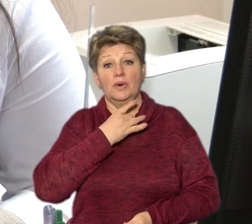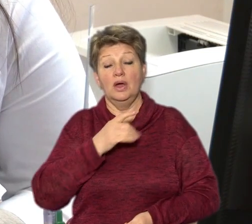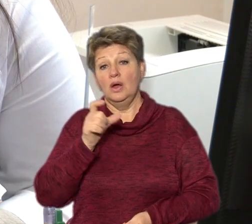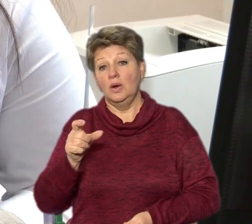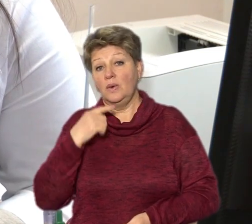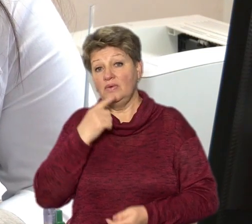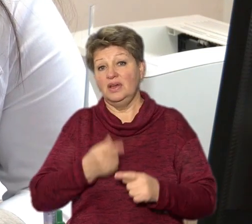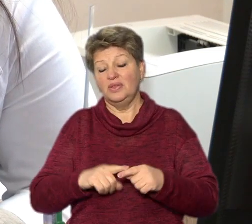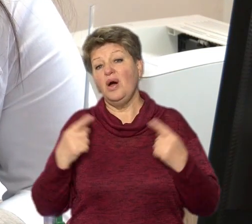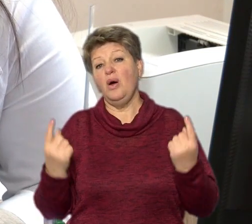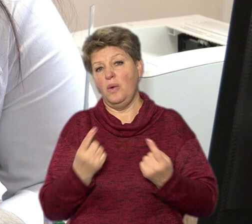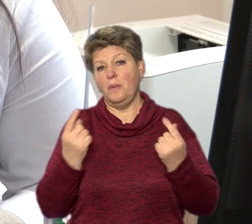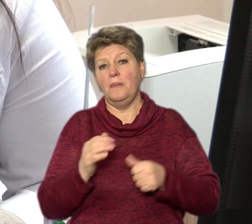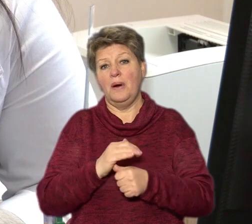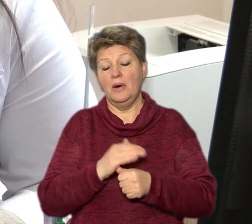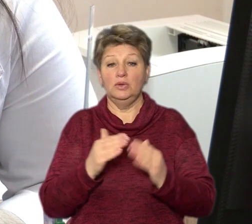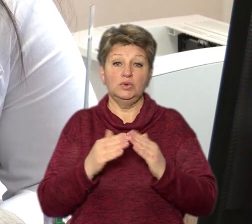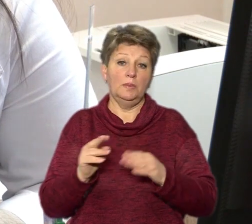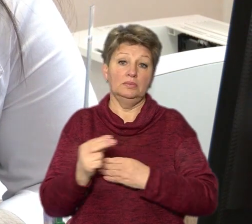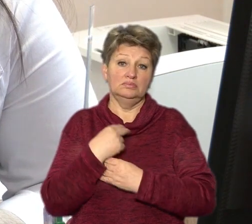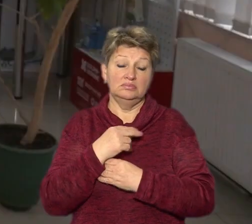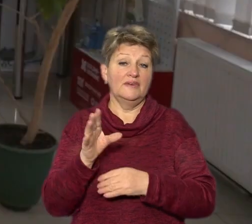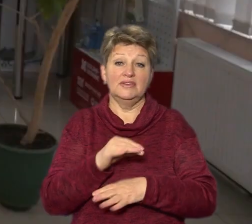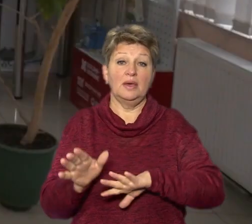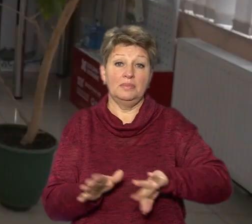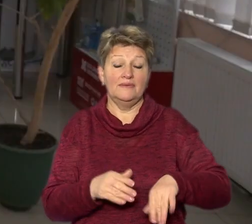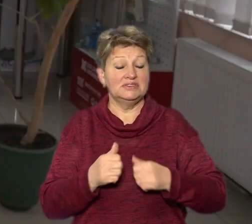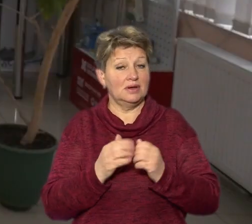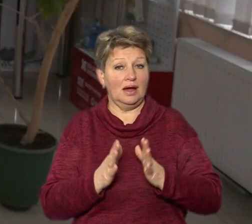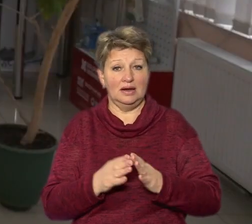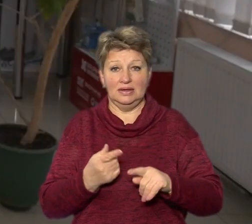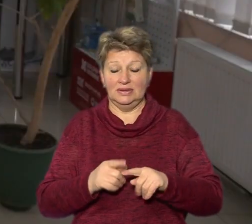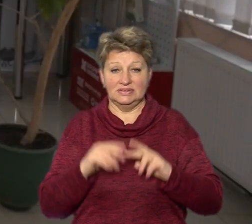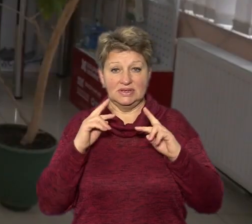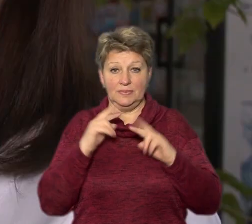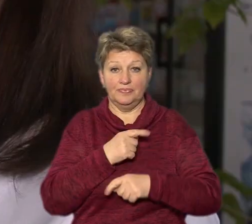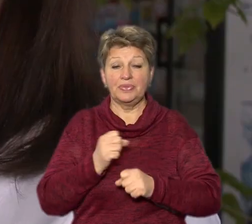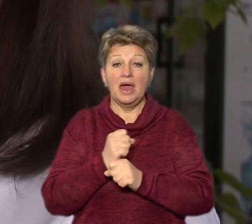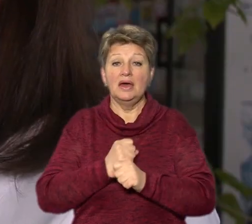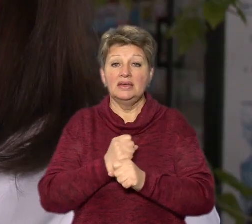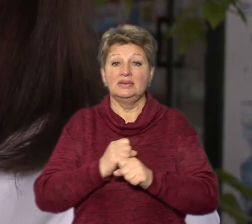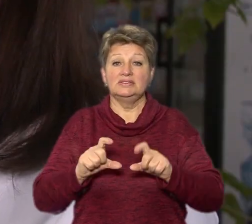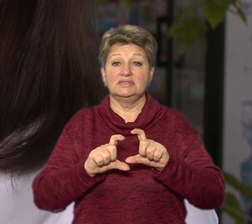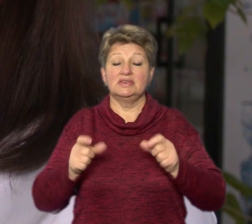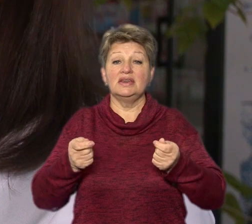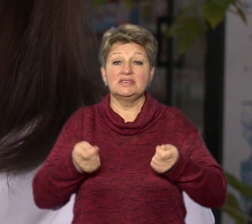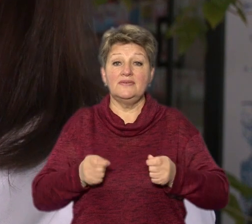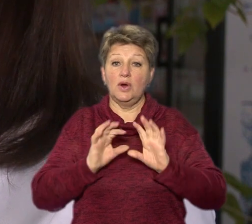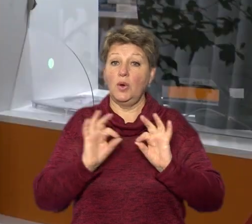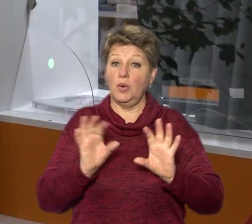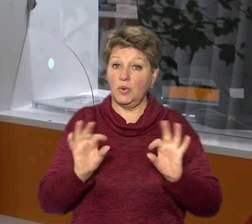звичайно, гір виїдома, пролікуюсь і все пройде. Це взагалі не так. Завідувачка однієї із аптечних мереж Наталія Борісова